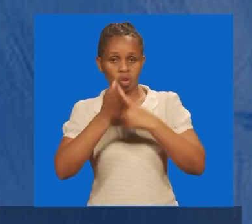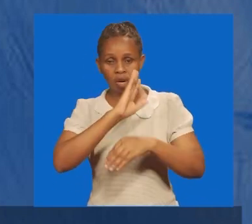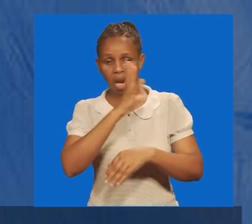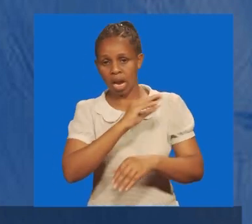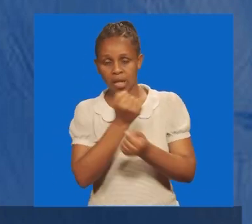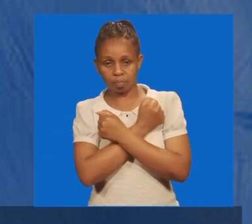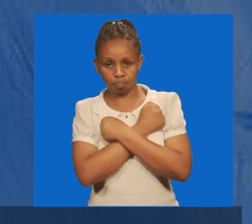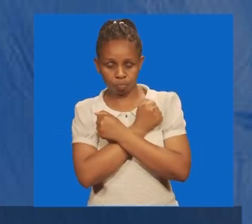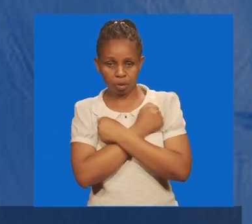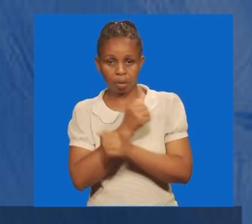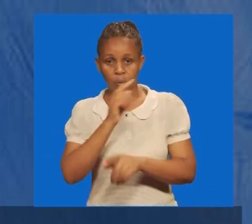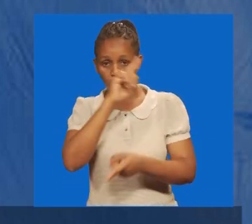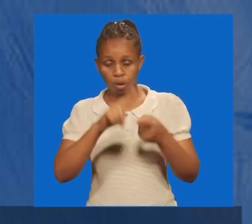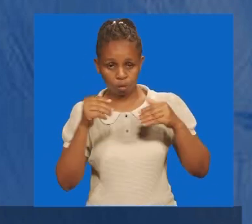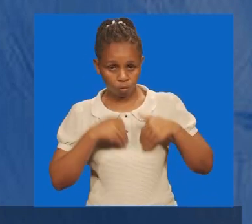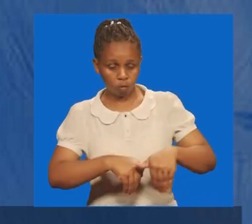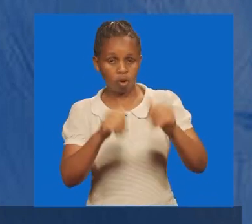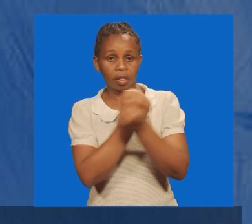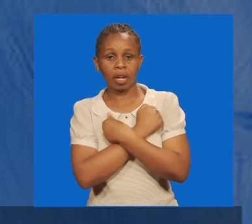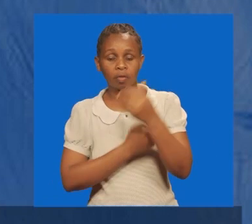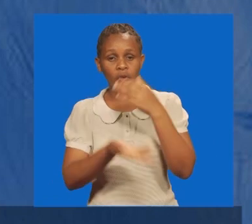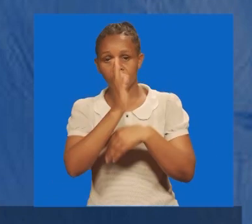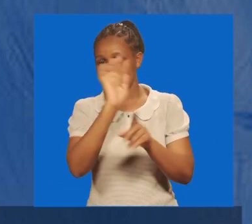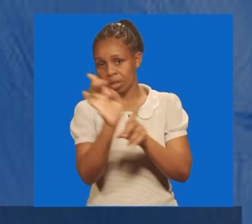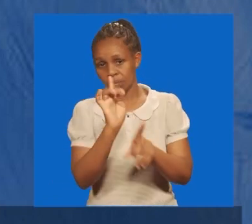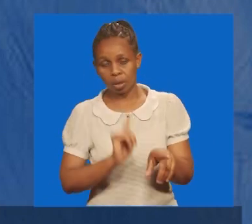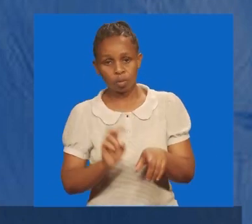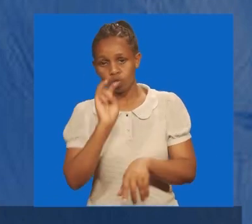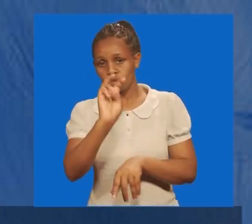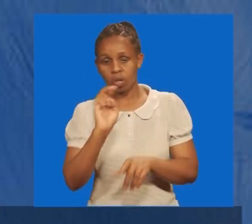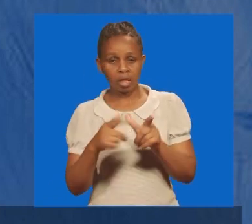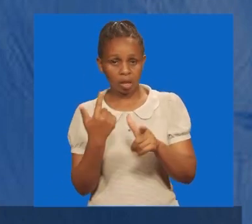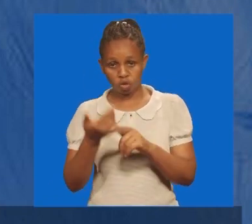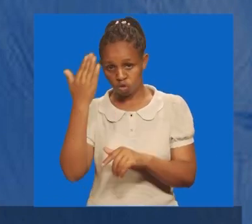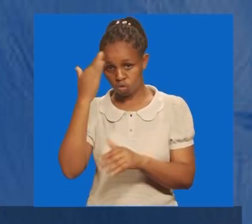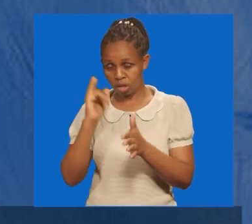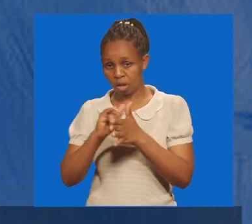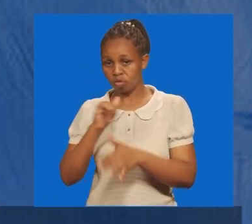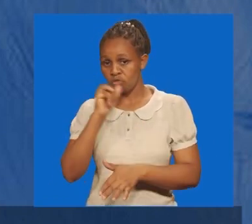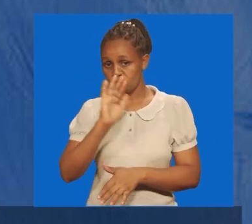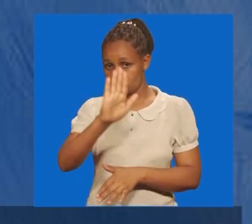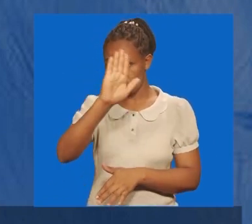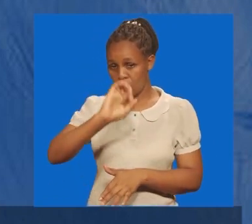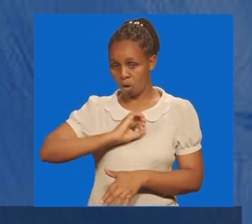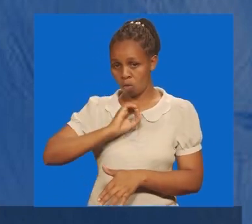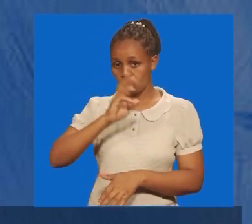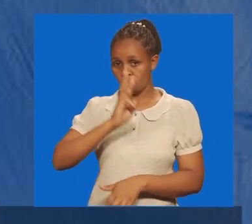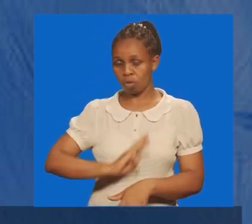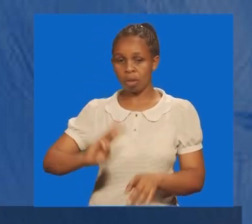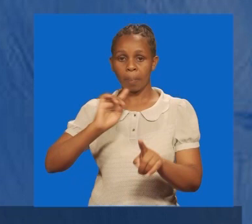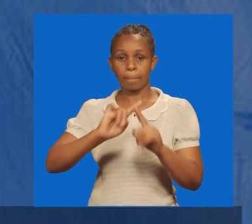hivyo unapo zingati upendo wake mwenyezi mungu, nivizuri pia uangalie na ujua ya kwamba si kwa mapenzi yako,